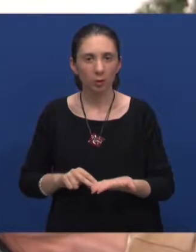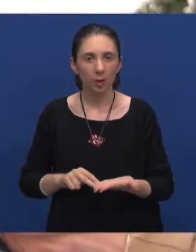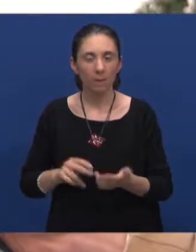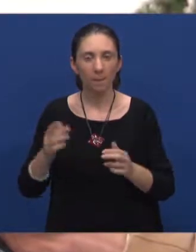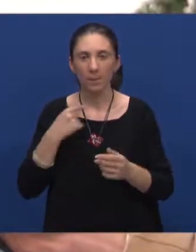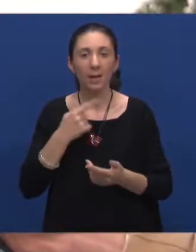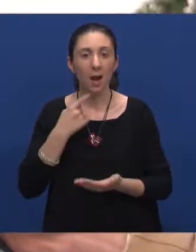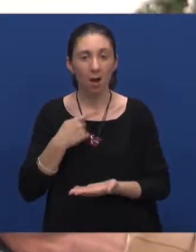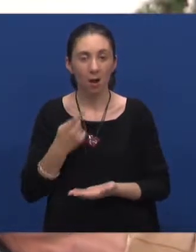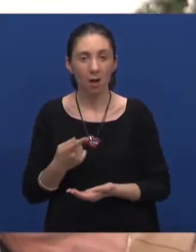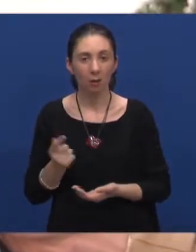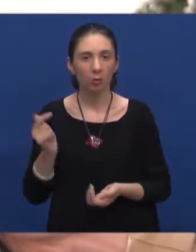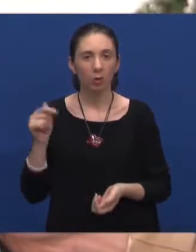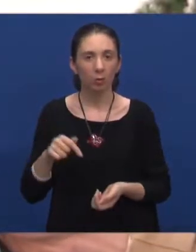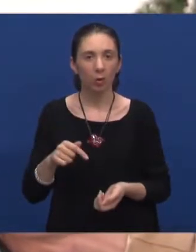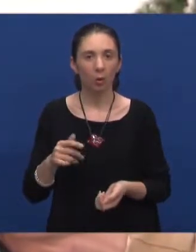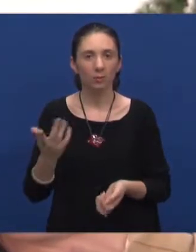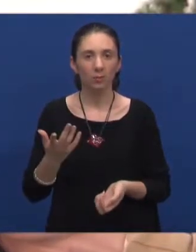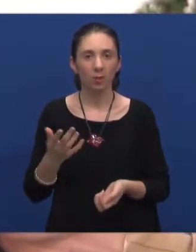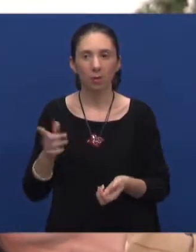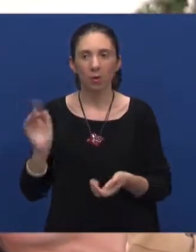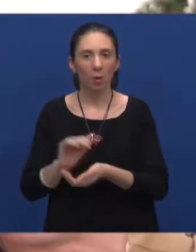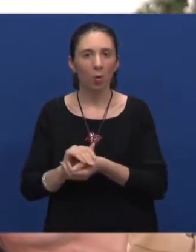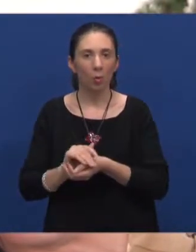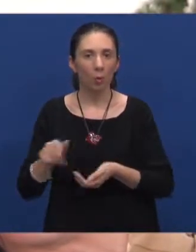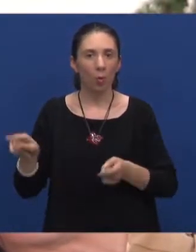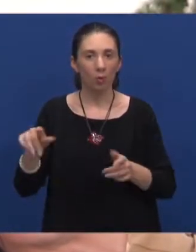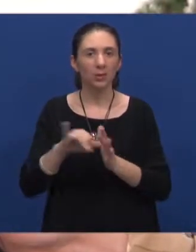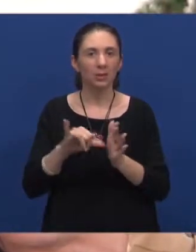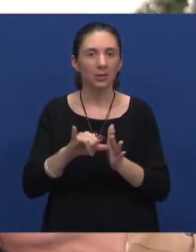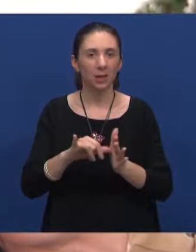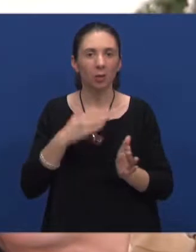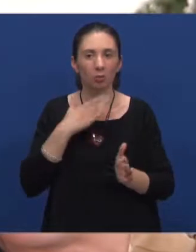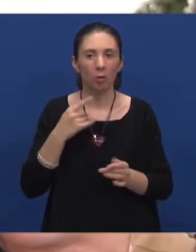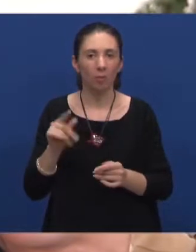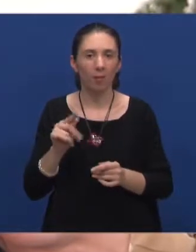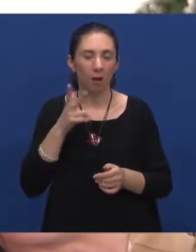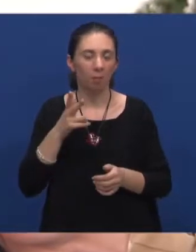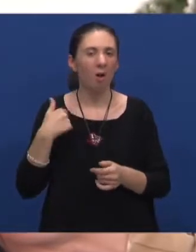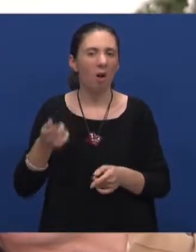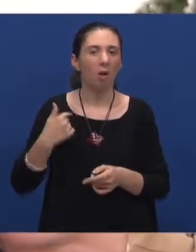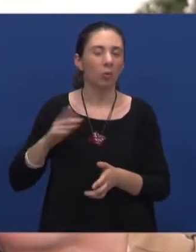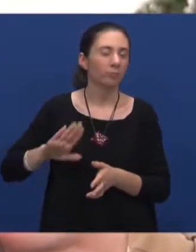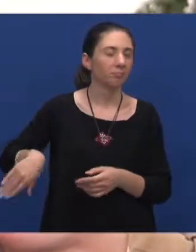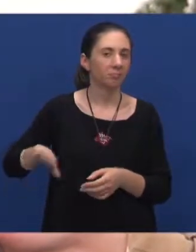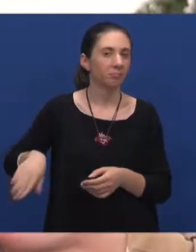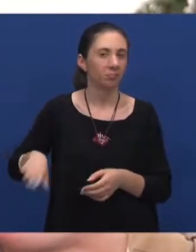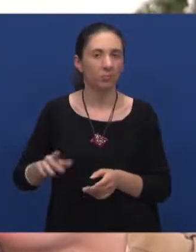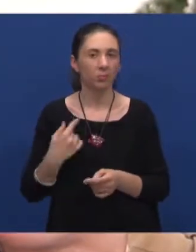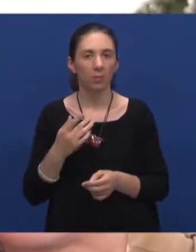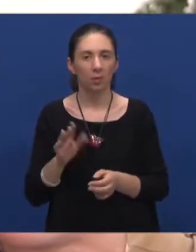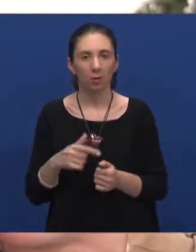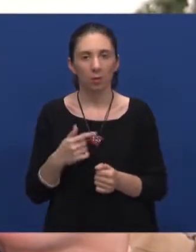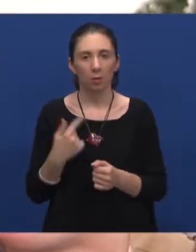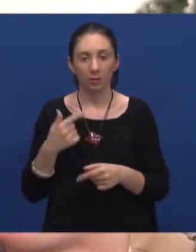glas je dolazilo do izrugivanja kolega još u srednjoj školi, no ja se nisam obazirala previše na to